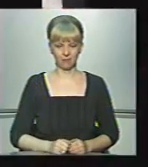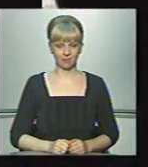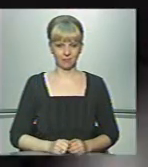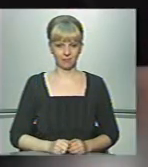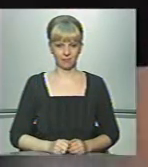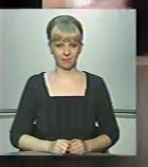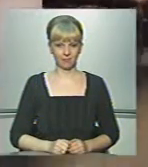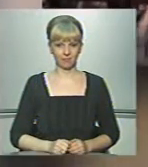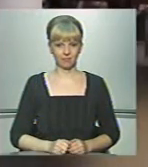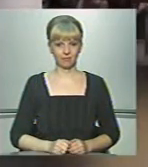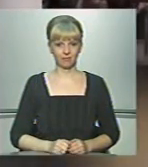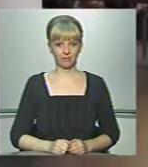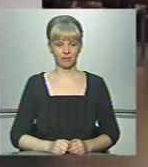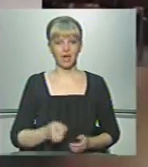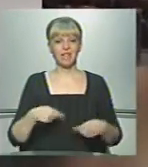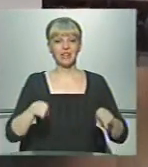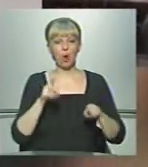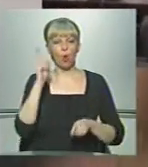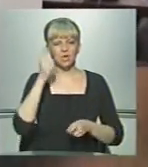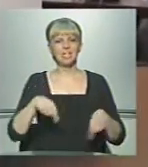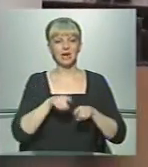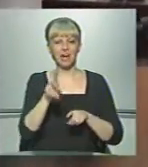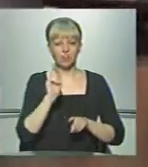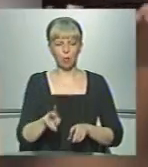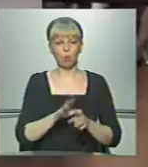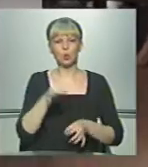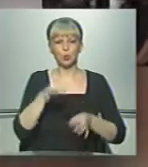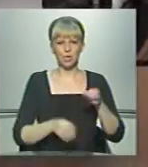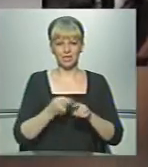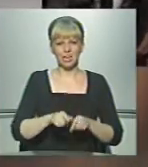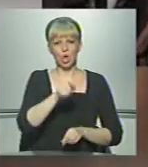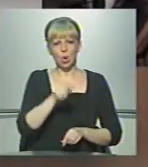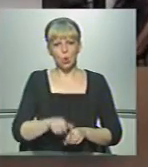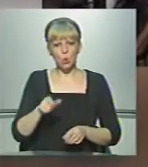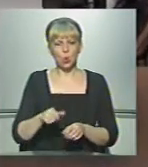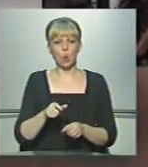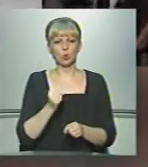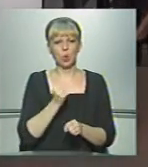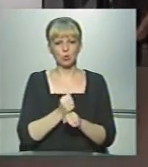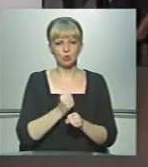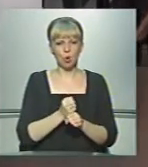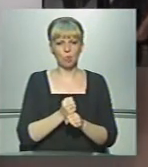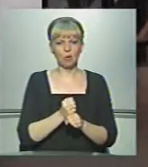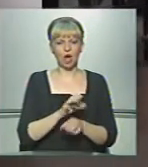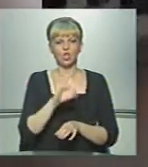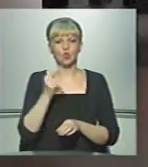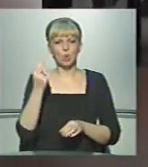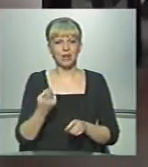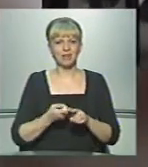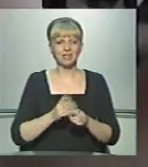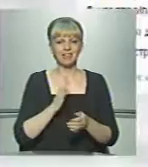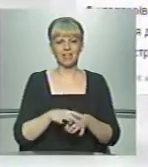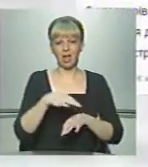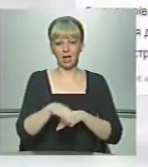Колись таких, як ти, будуть судити в газі. Ці люди роблять пов'язання, видатки на соціалку. Це є